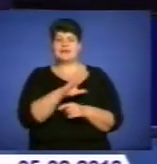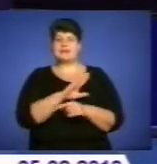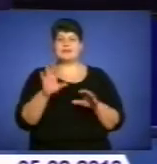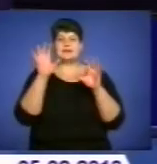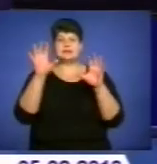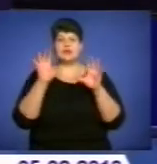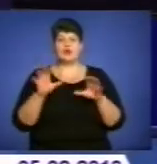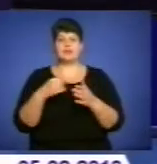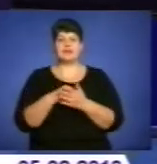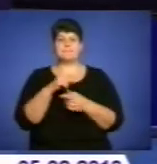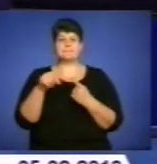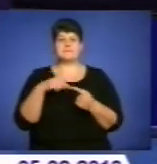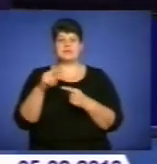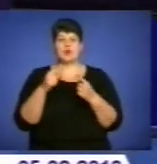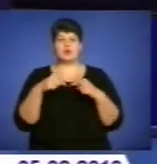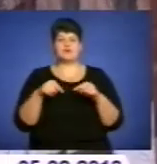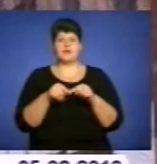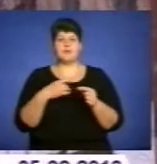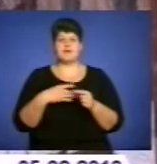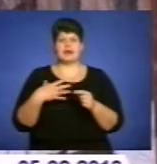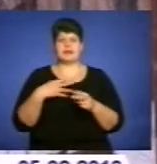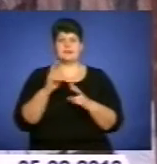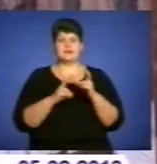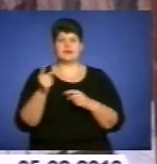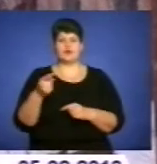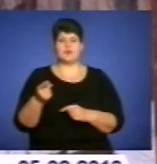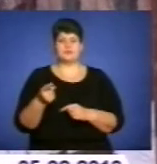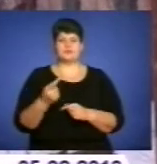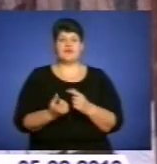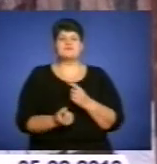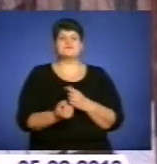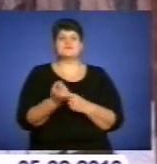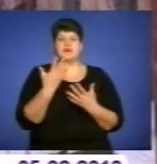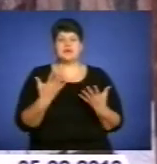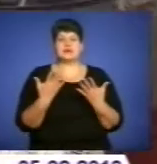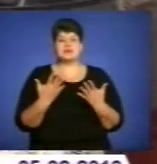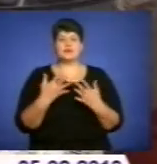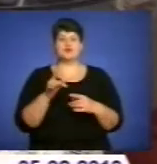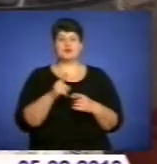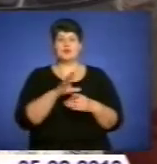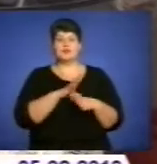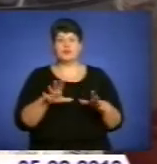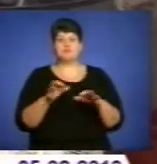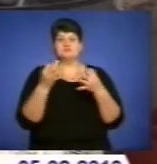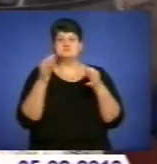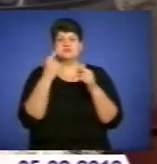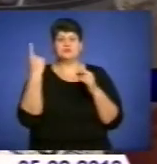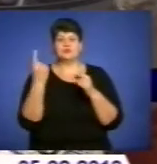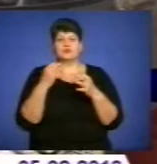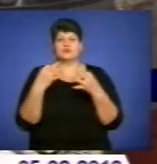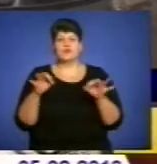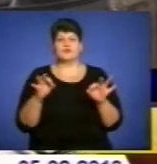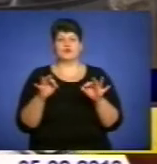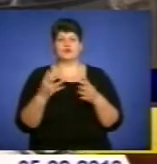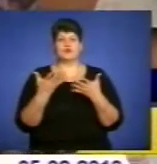приватний підприємець із Тернополя. Як з'ясувалося, підприємство працювало без жодного необхідного дозвільного ветеринарного і